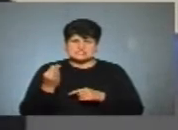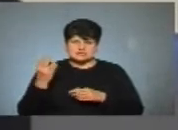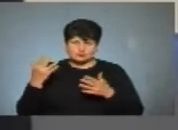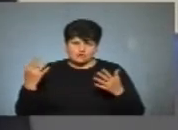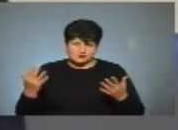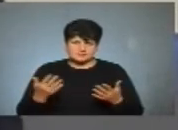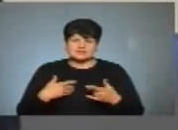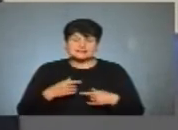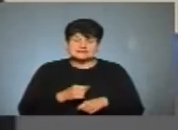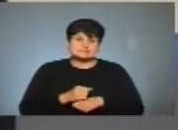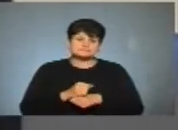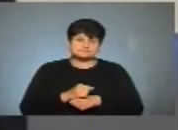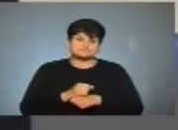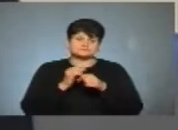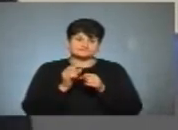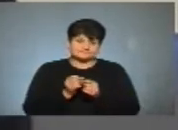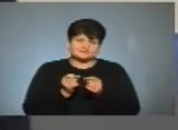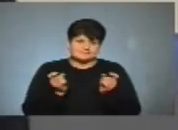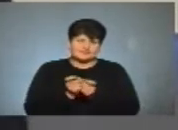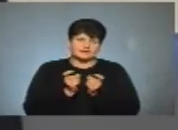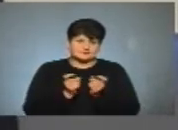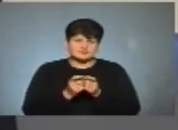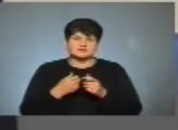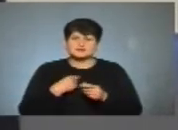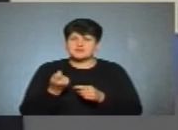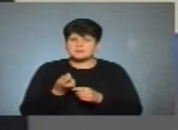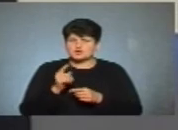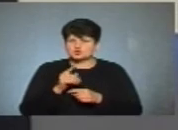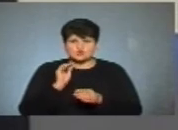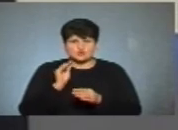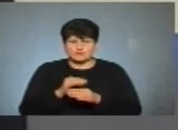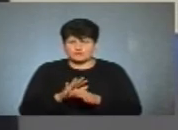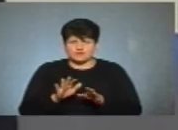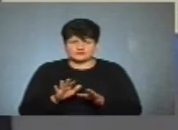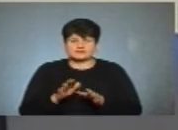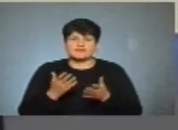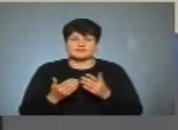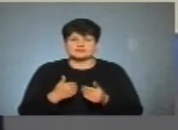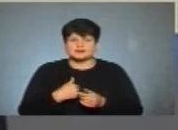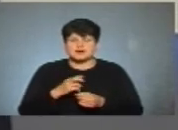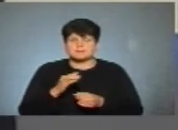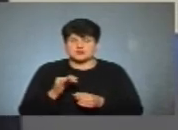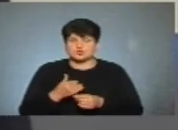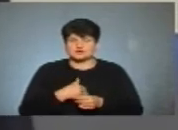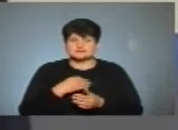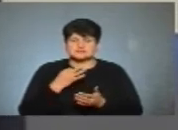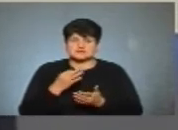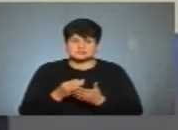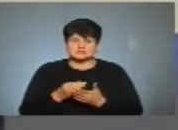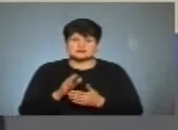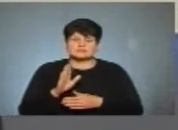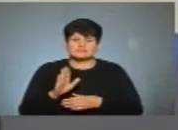більш скандальні, менш скандальні. Мені мало є що доповнити, але я би хотів сказати, пан